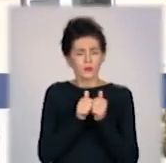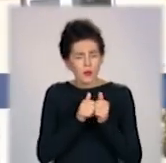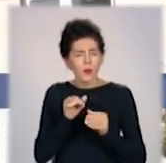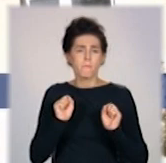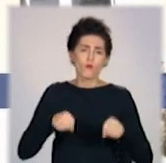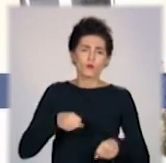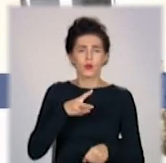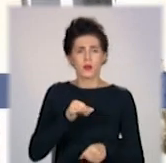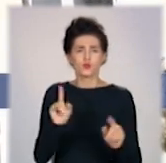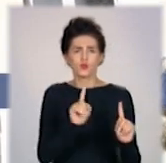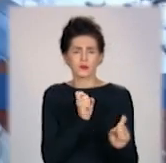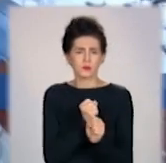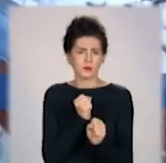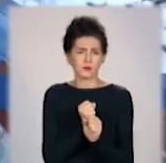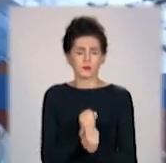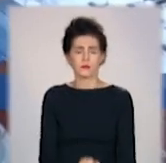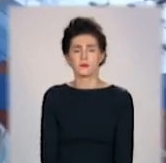можна щось вдіяти?